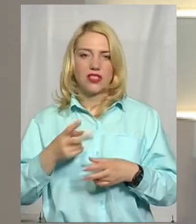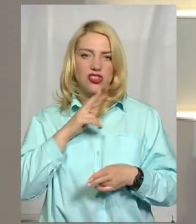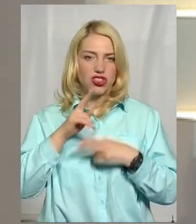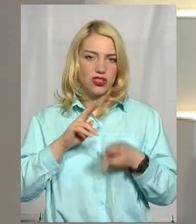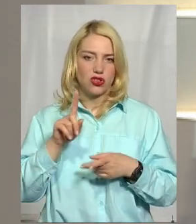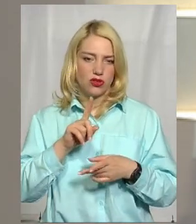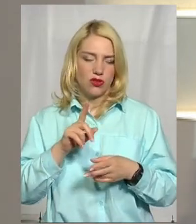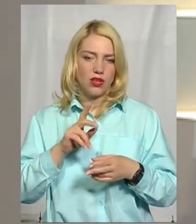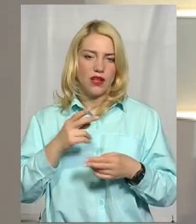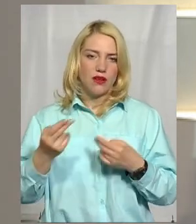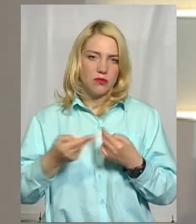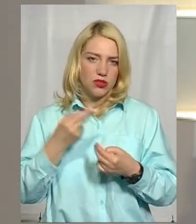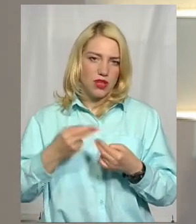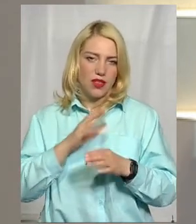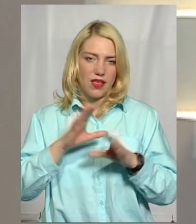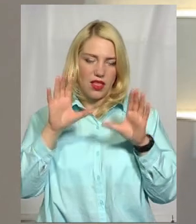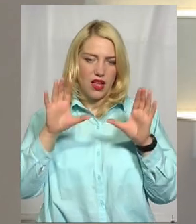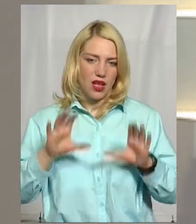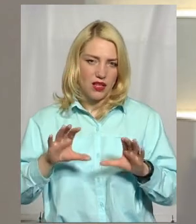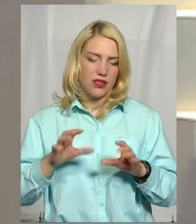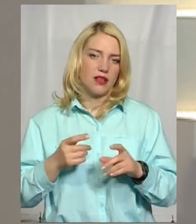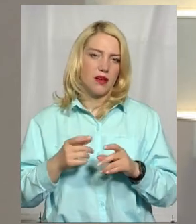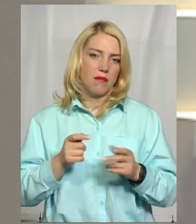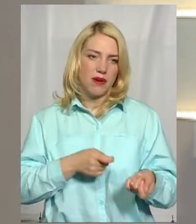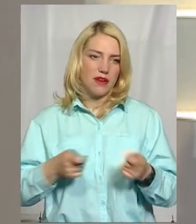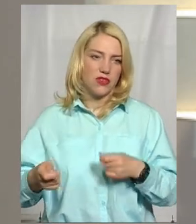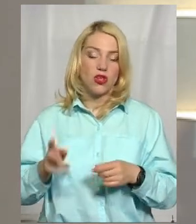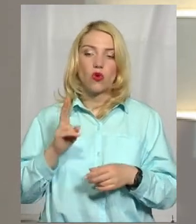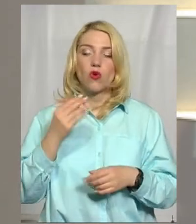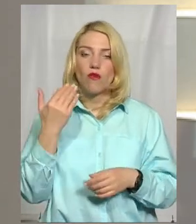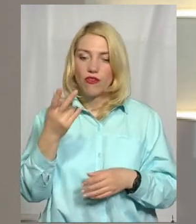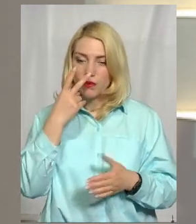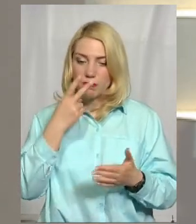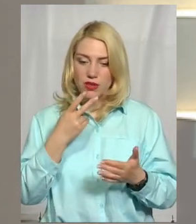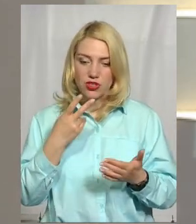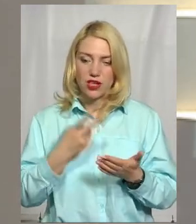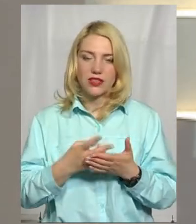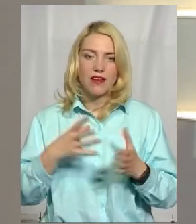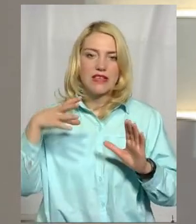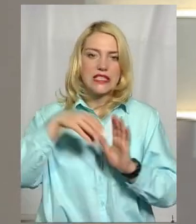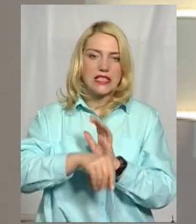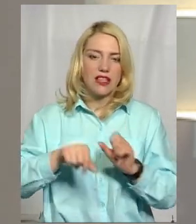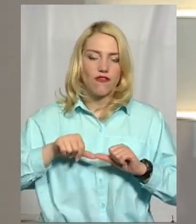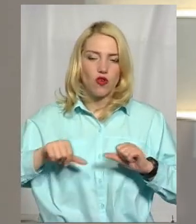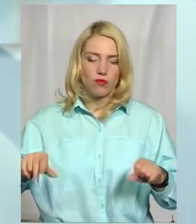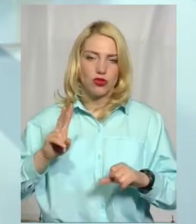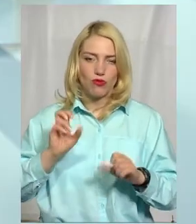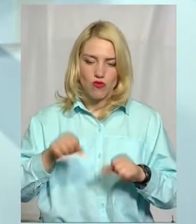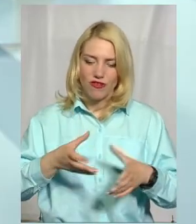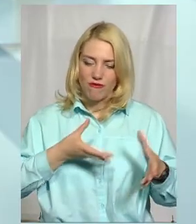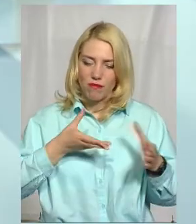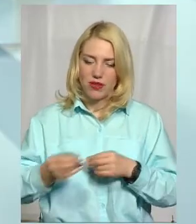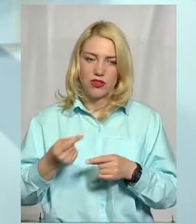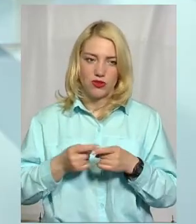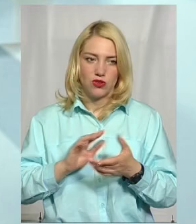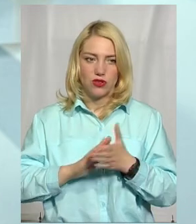перевізники. Кого ви вбачаєте в складі цієї комісії, хто реально може впливати на цю ситуацію, кого досі не було? Коротко, бо